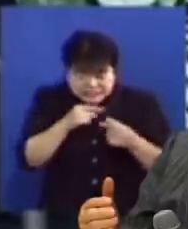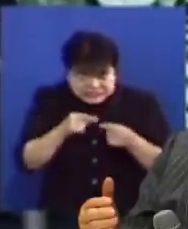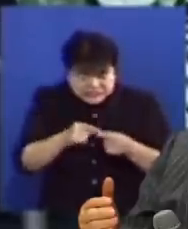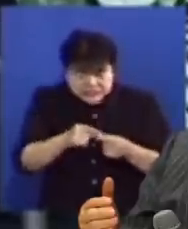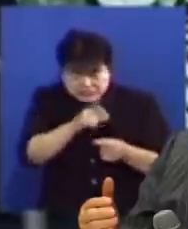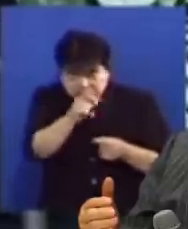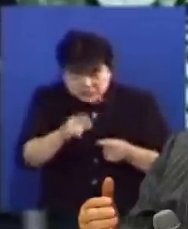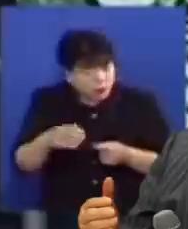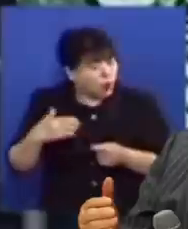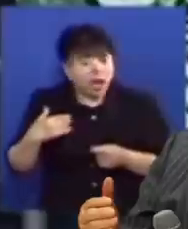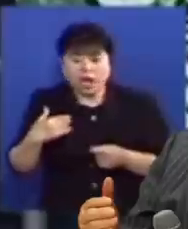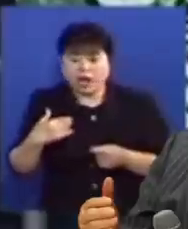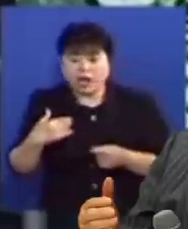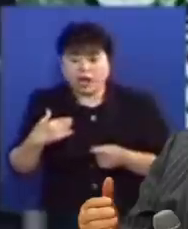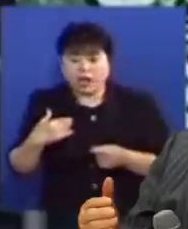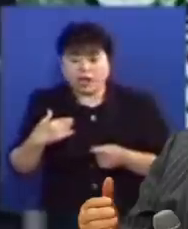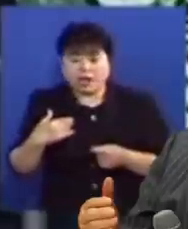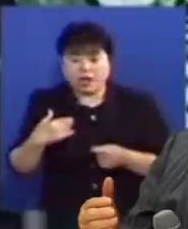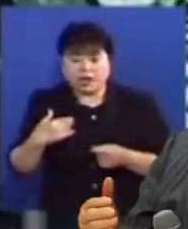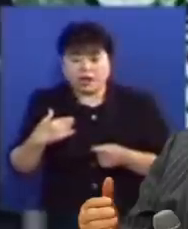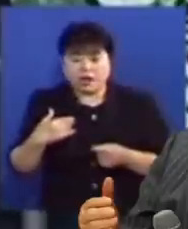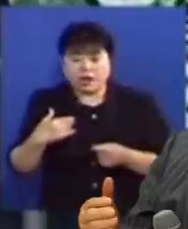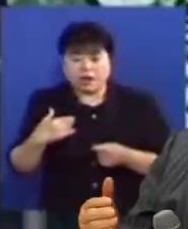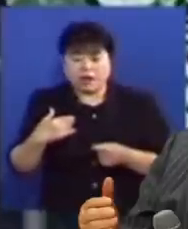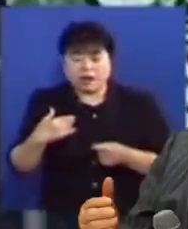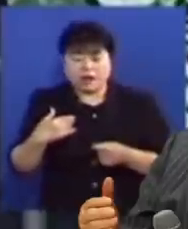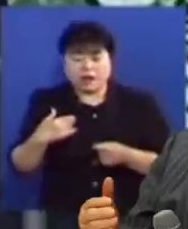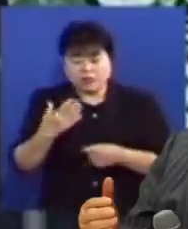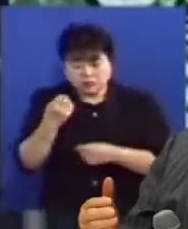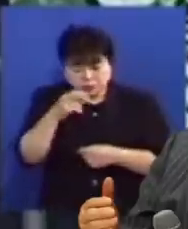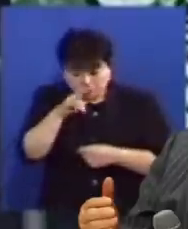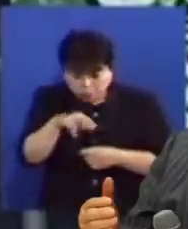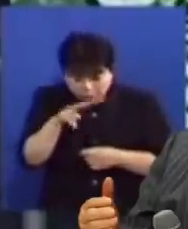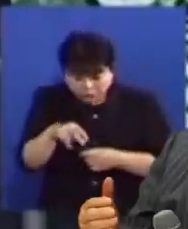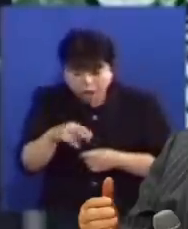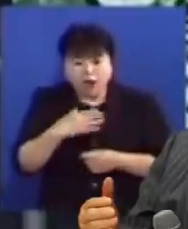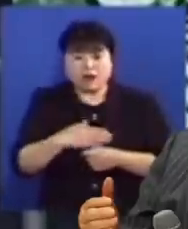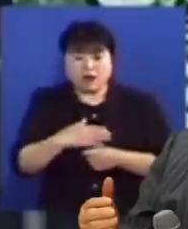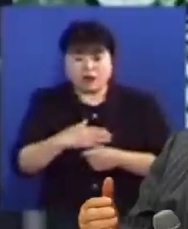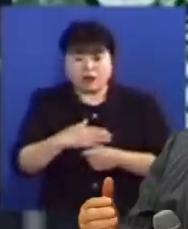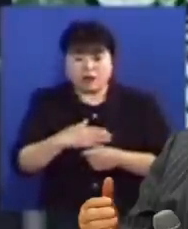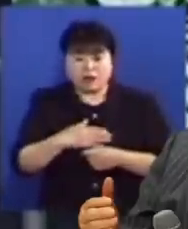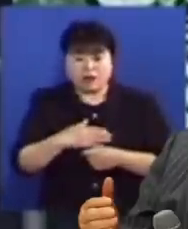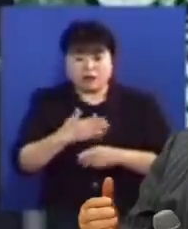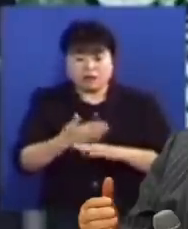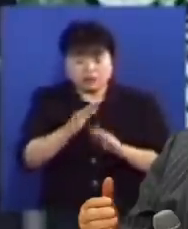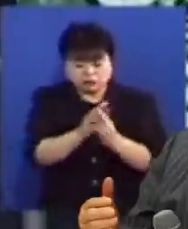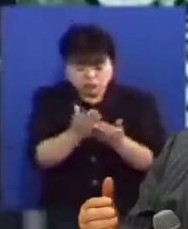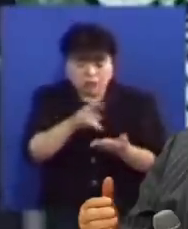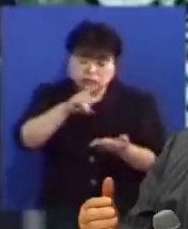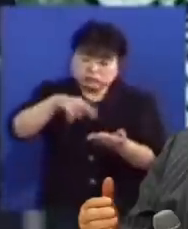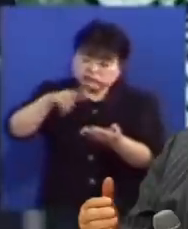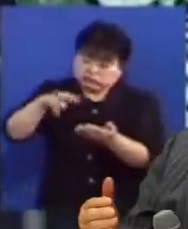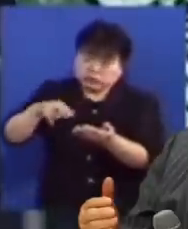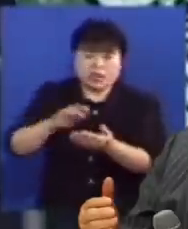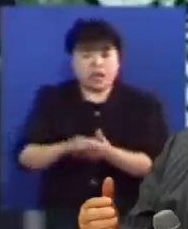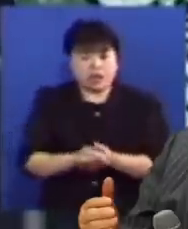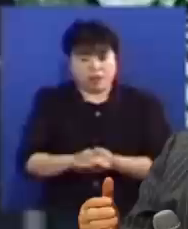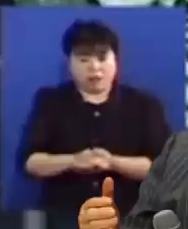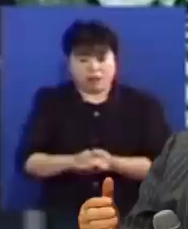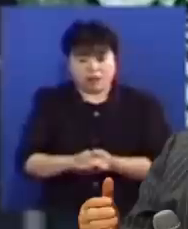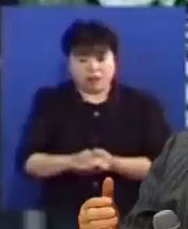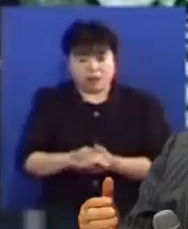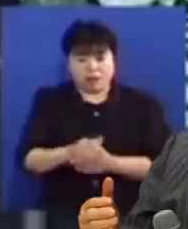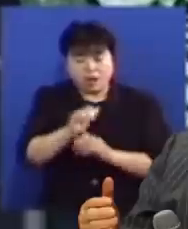물리는단 말입니다 그럼 그 자리에서 신문을 보고서 이 신문을 한번 읽어보라니까 쫄쫄 잘 읽습니다